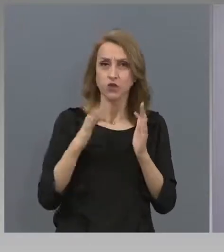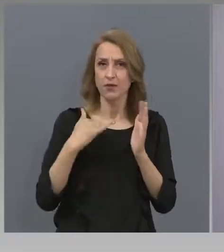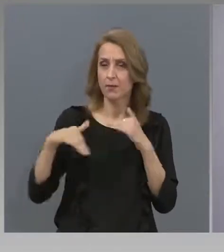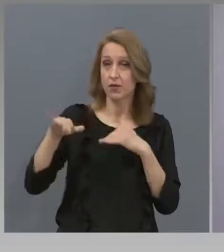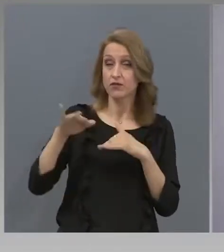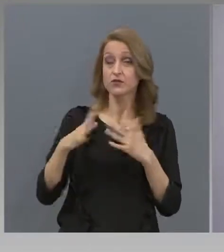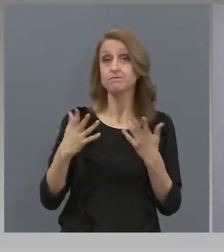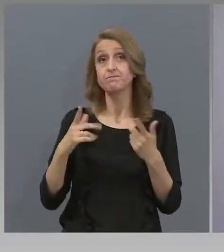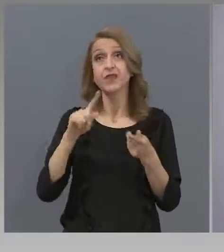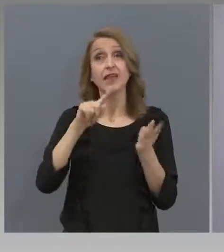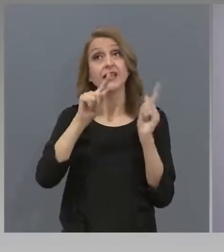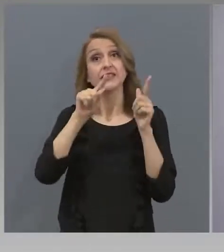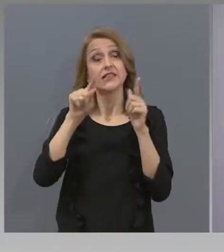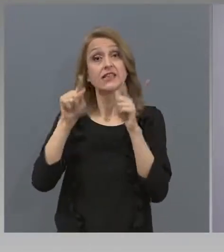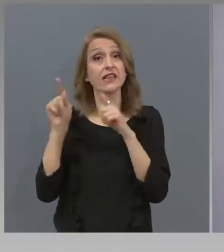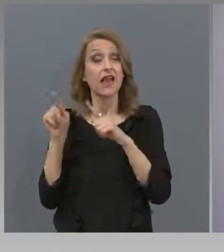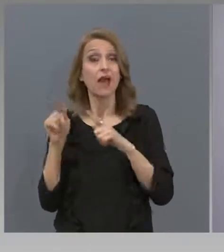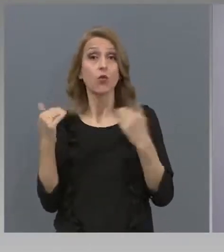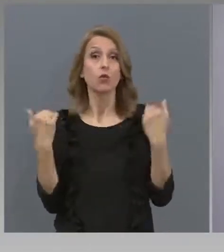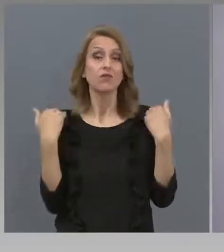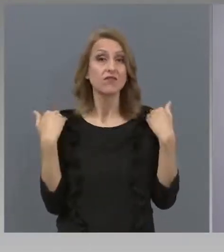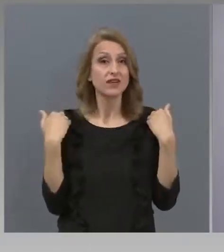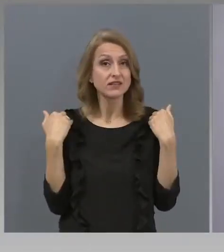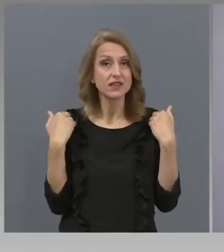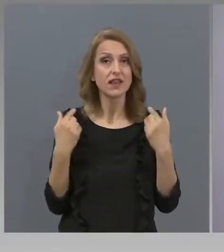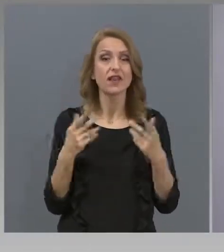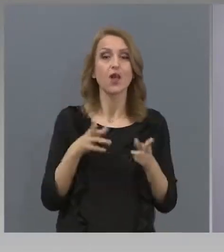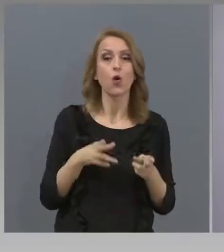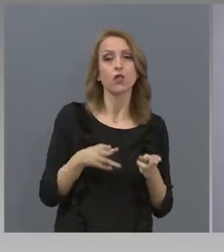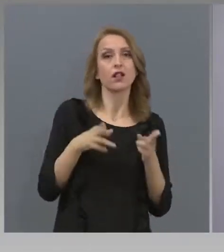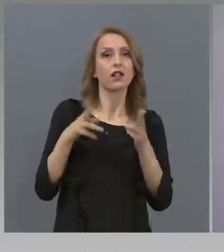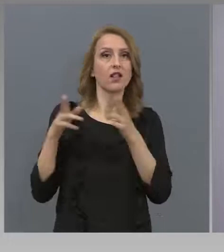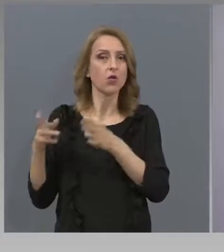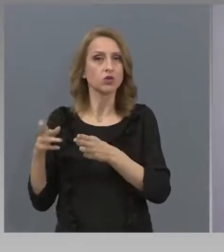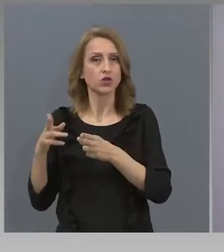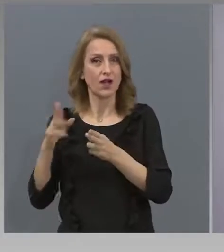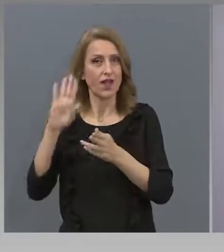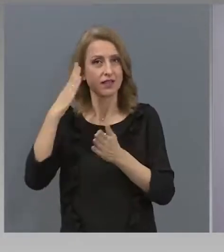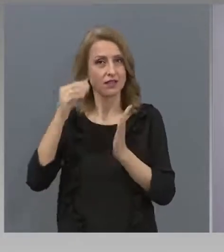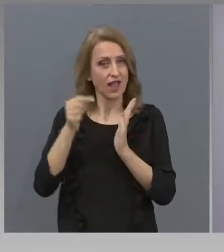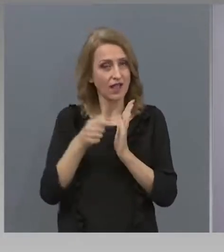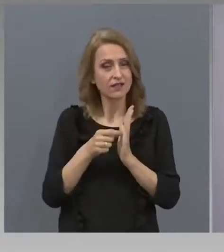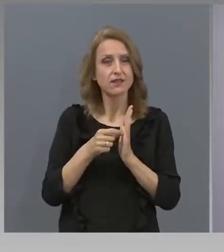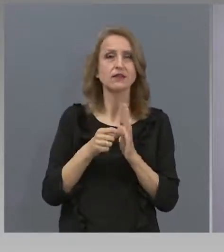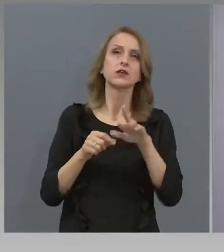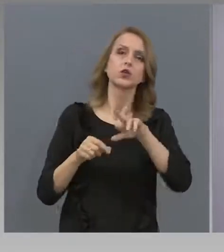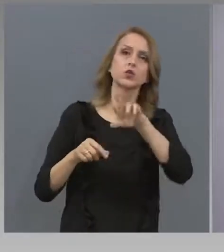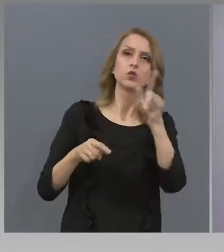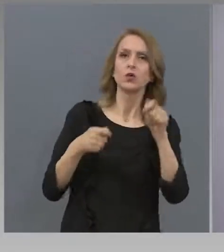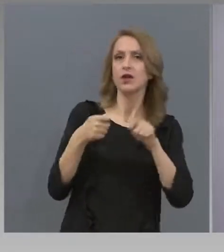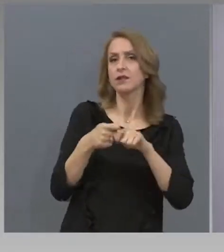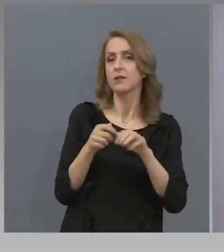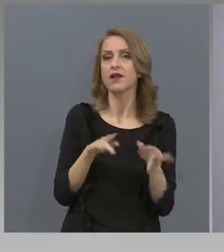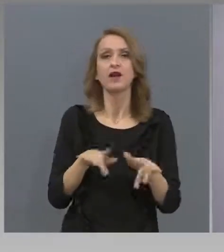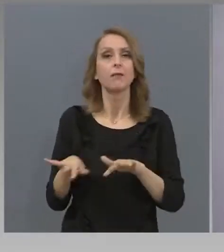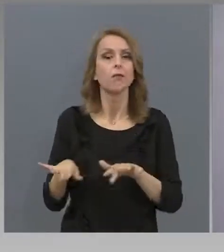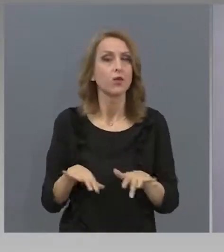висши училища отложиха предварителните си изпити или ги отмениха. Други ги проведоха в електронна среда.